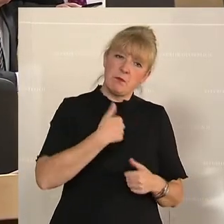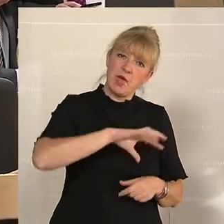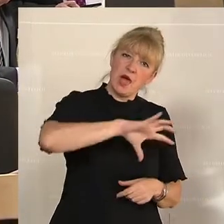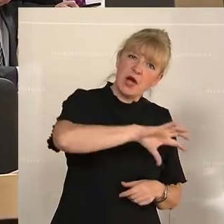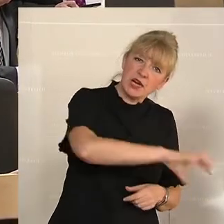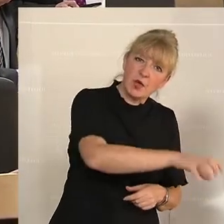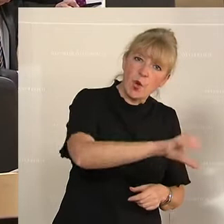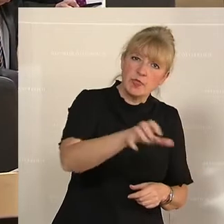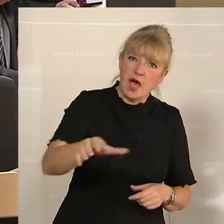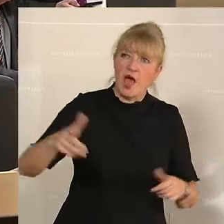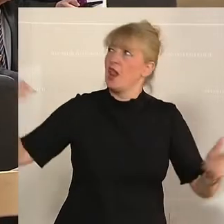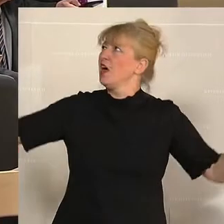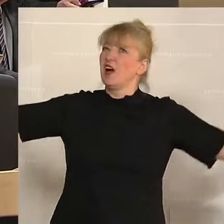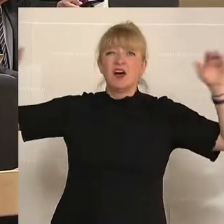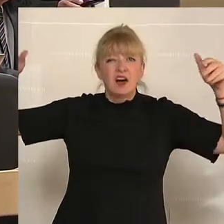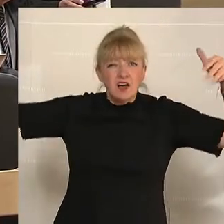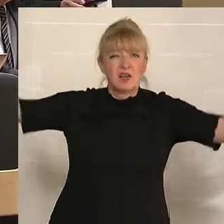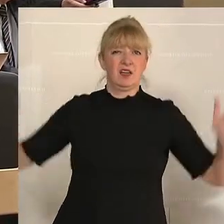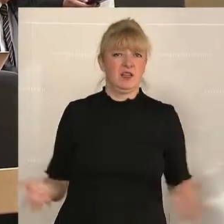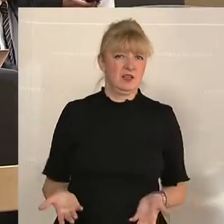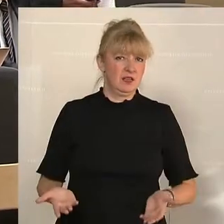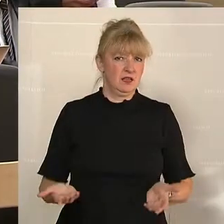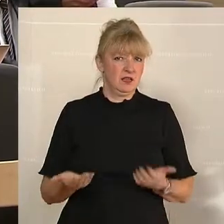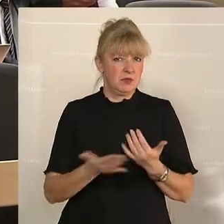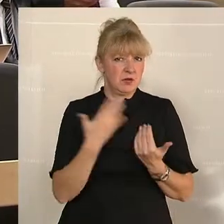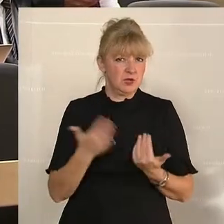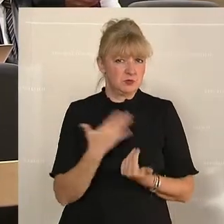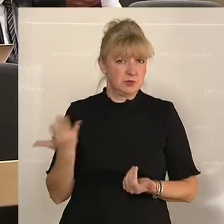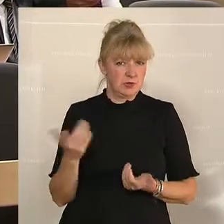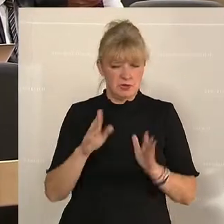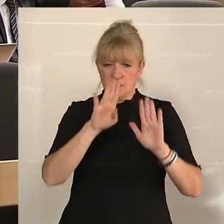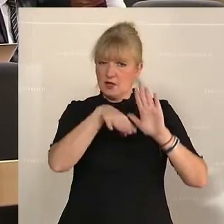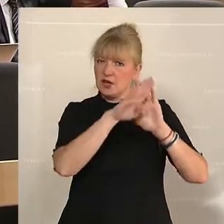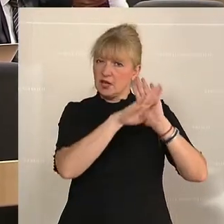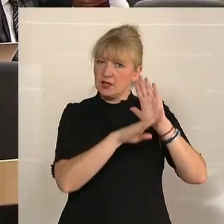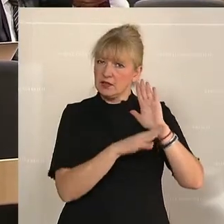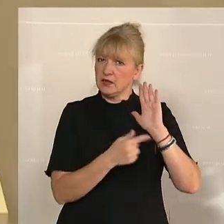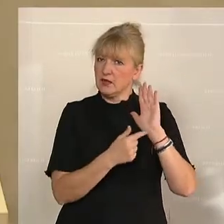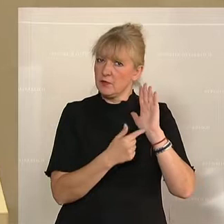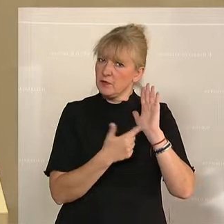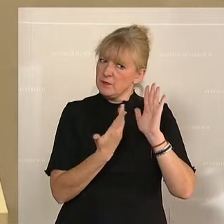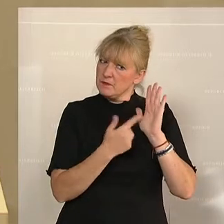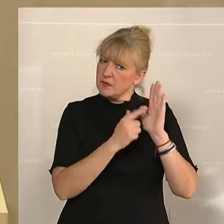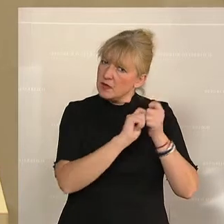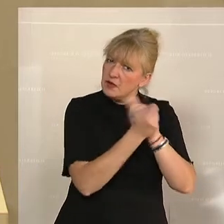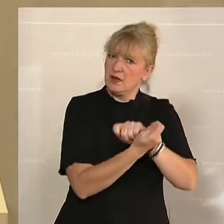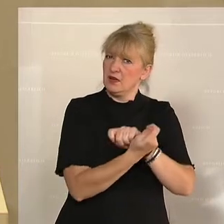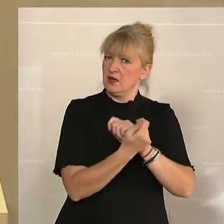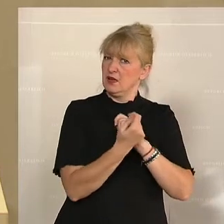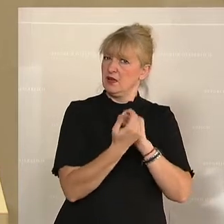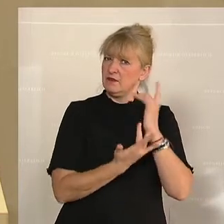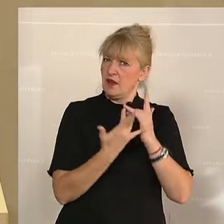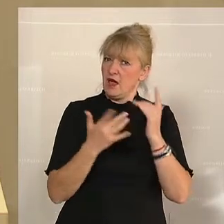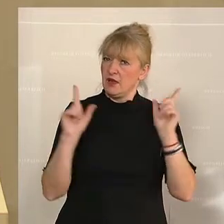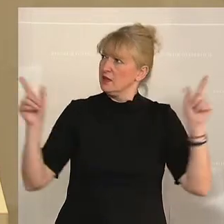global? Wäre da nicht besser, wenn man sich anschaut, dass man die Richtlinien und die Regeln so ändert, dass man das